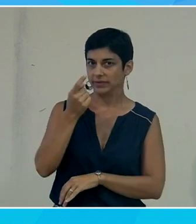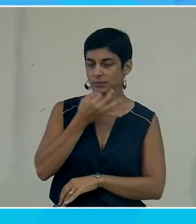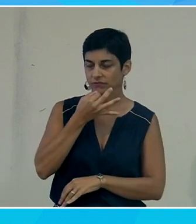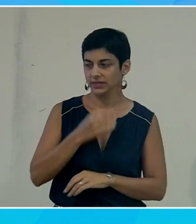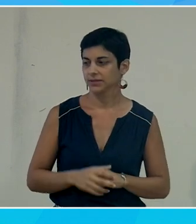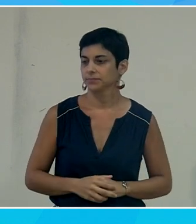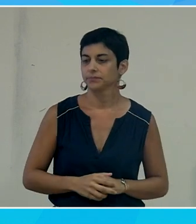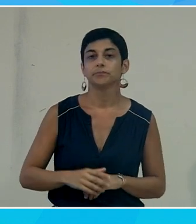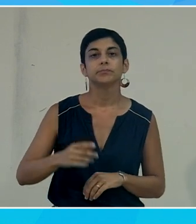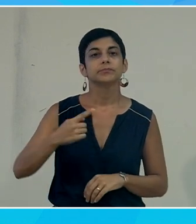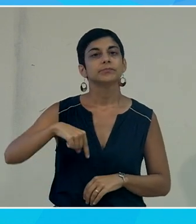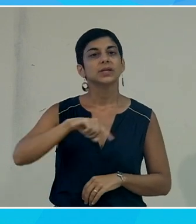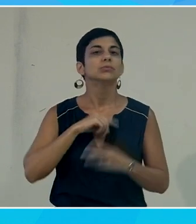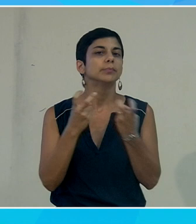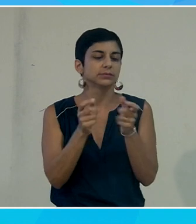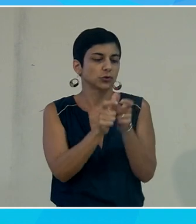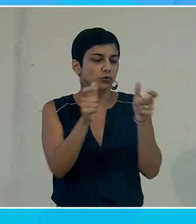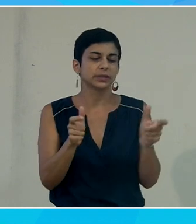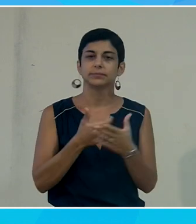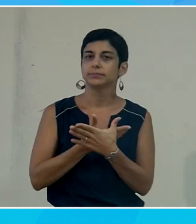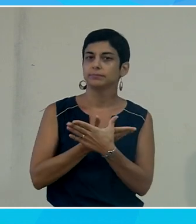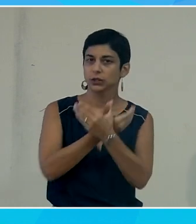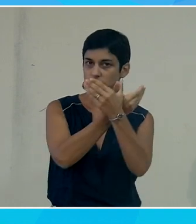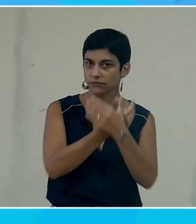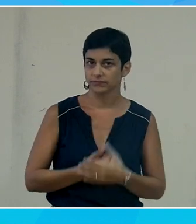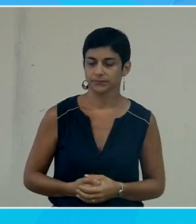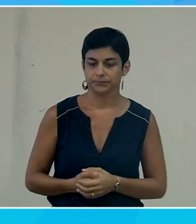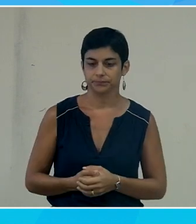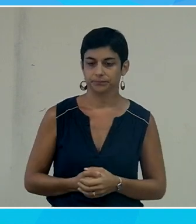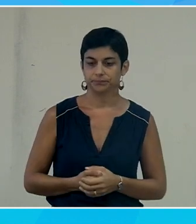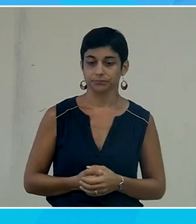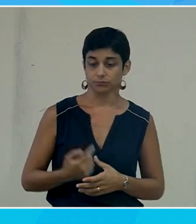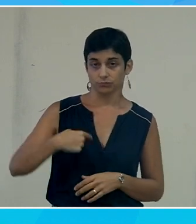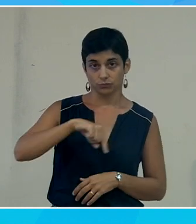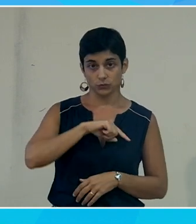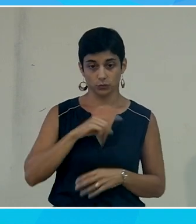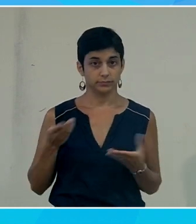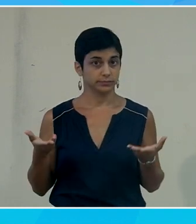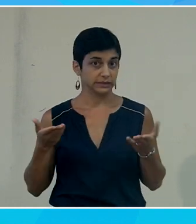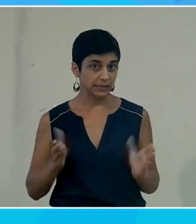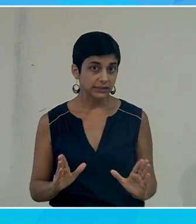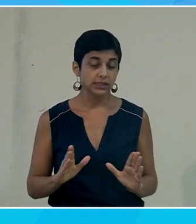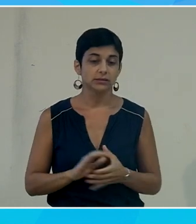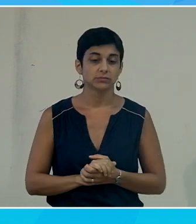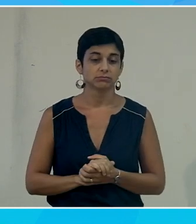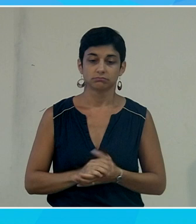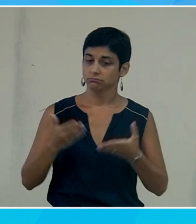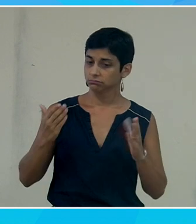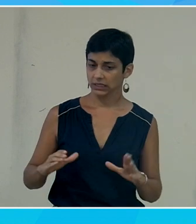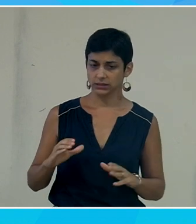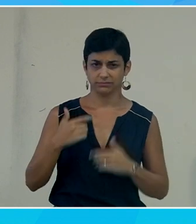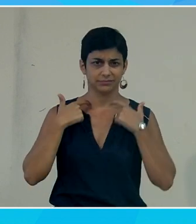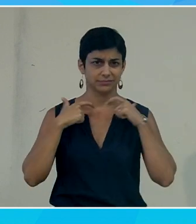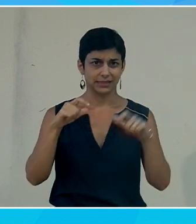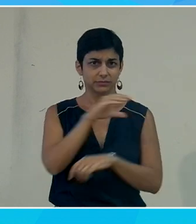nous, si on prend l'entreprise Microsoft, on a décidé d'être 100% accessible